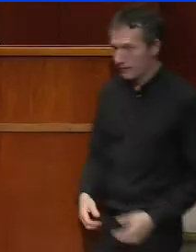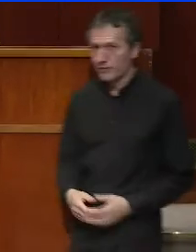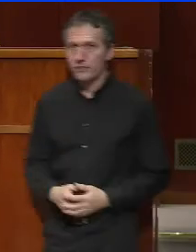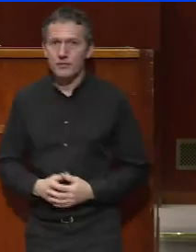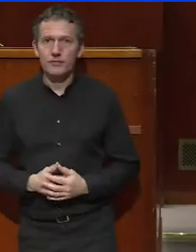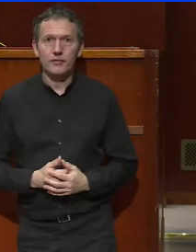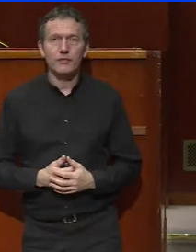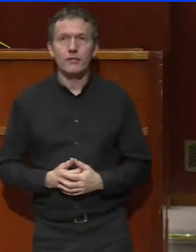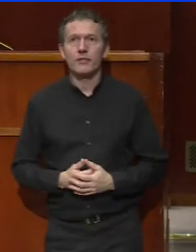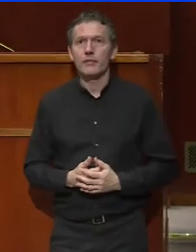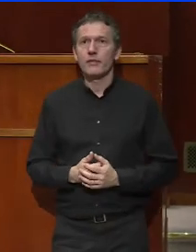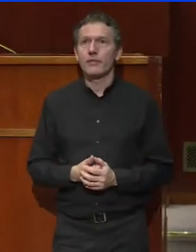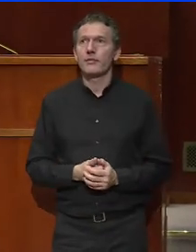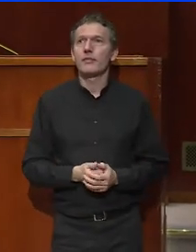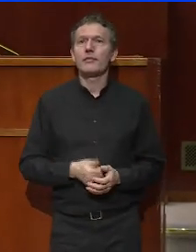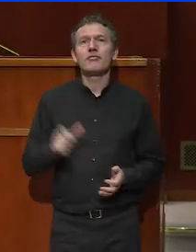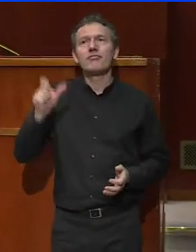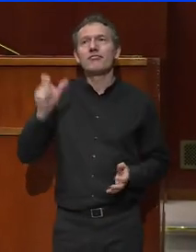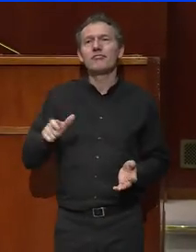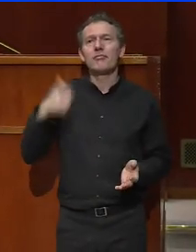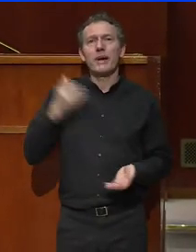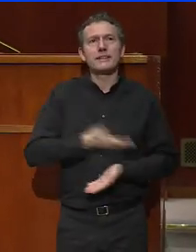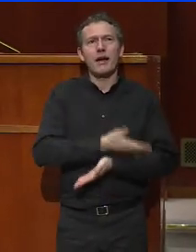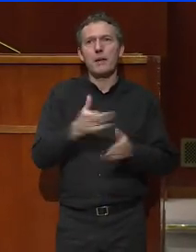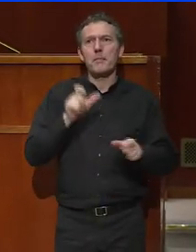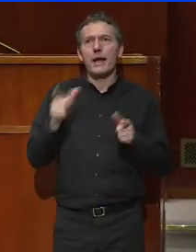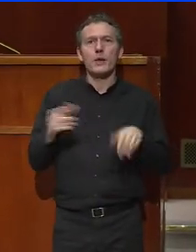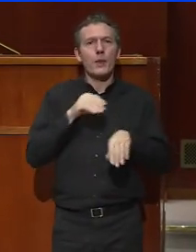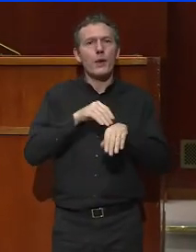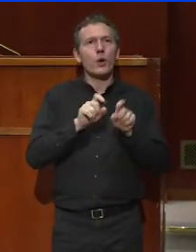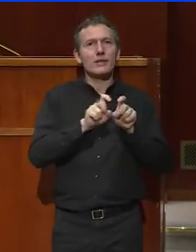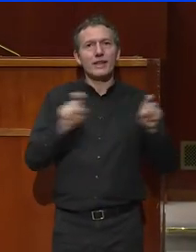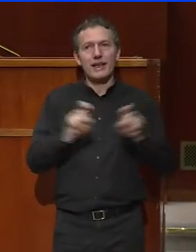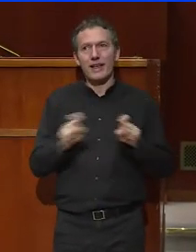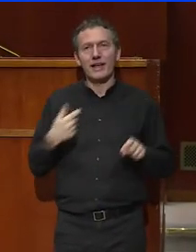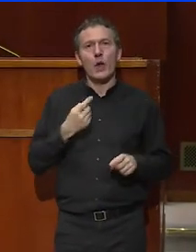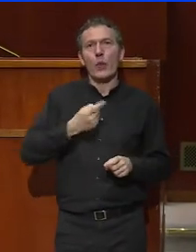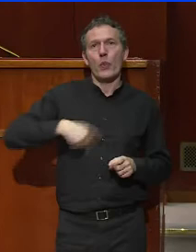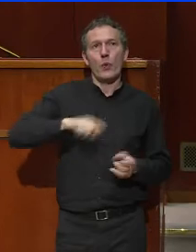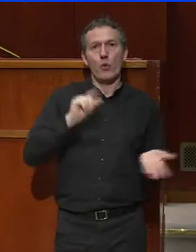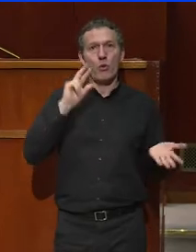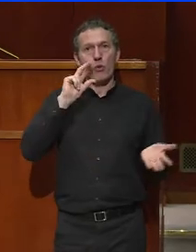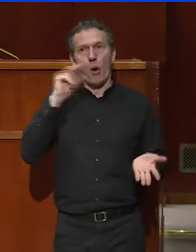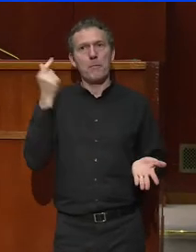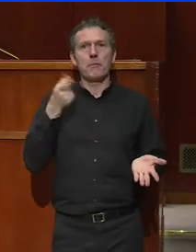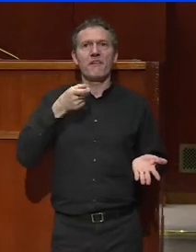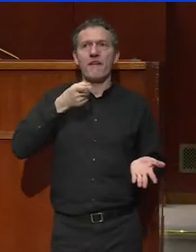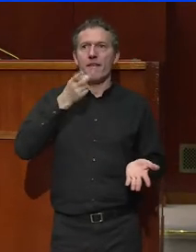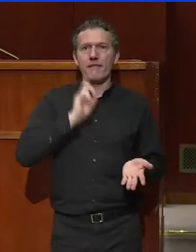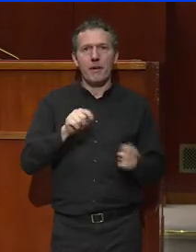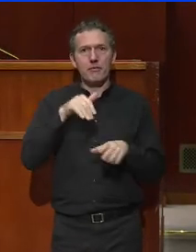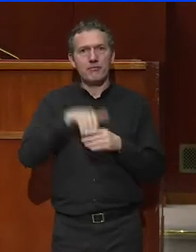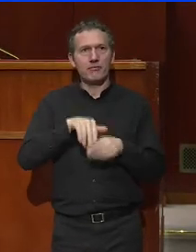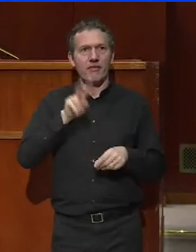Je vous prépose, M. le Président, mesdames et messieurs les conseillers, que nous soyons des hommes et des femmes de fins